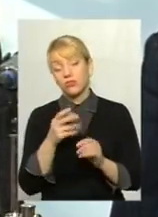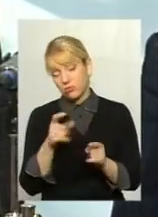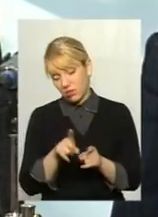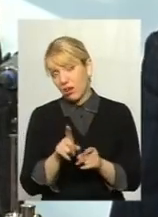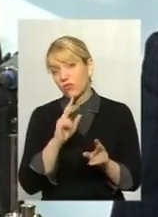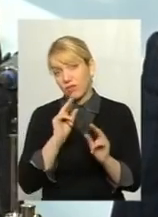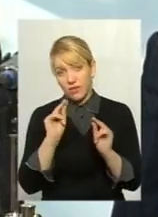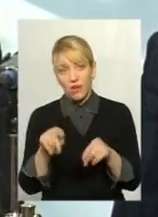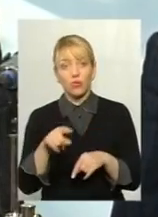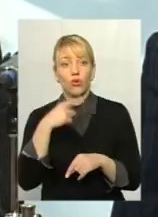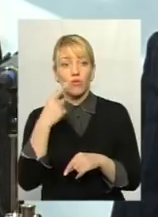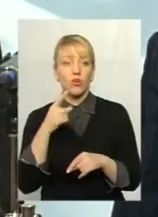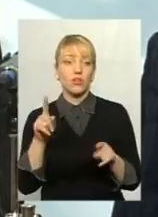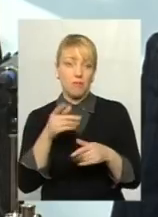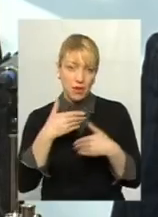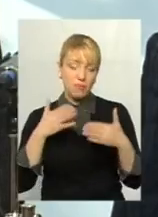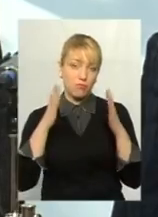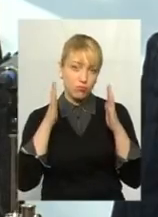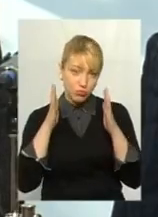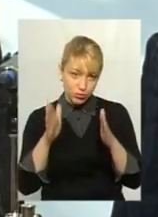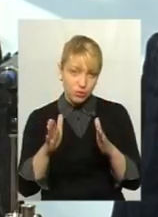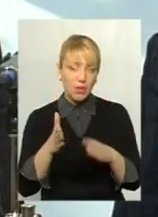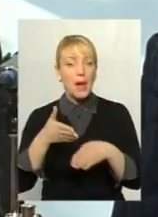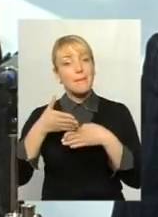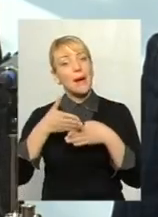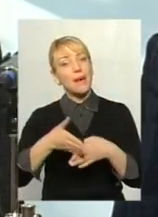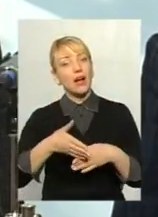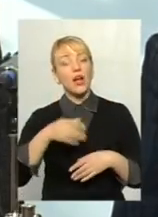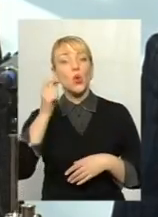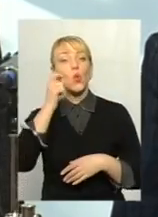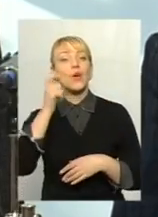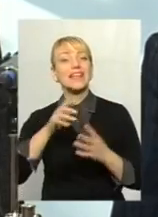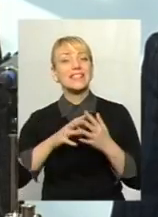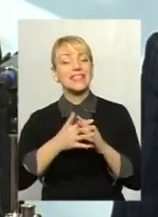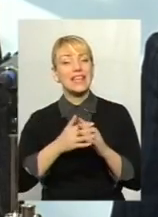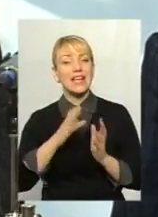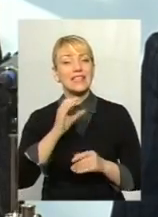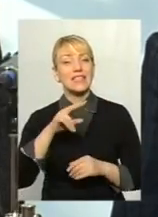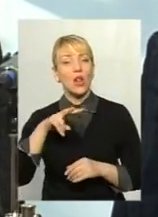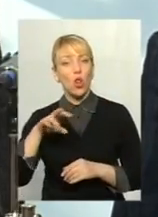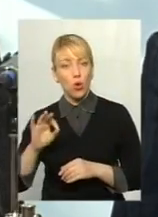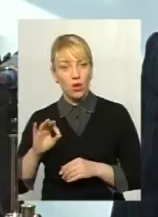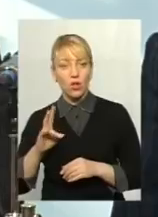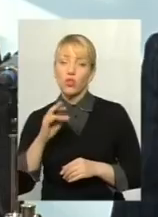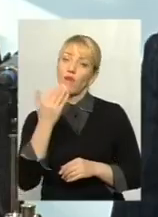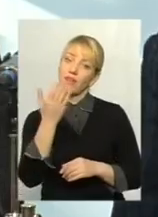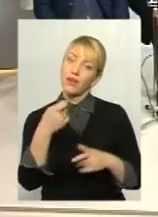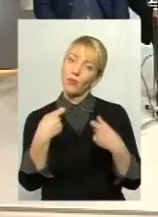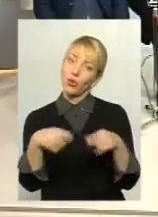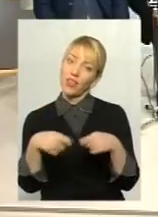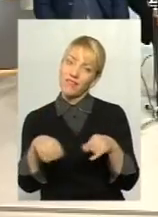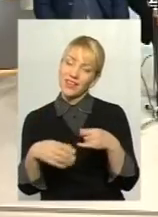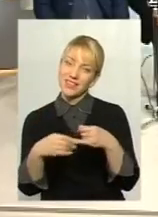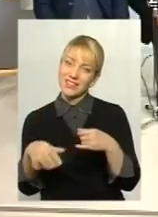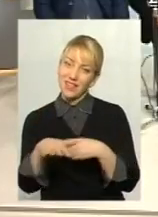відверто говорять, що ми будемо допомагати українське село, але ви продаваєте землю. Я